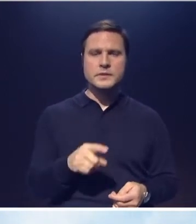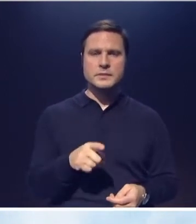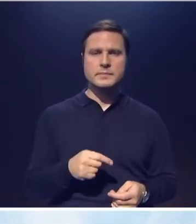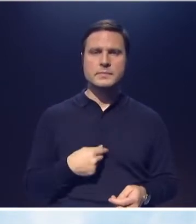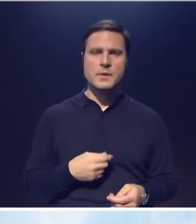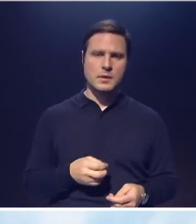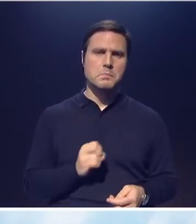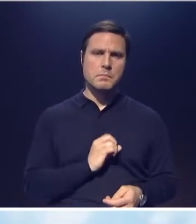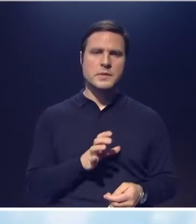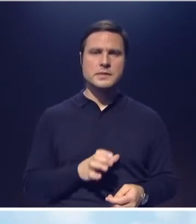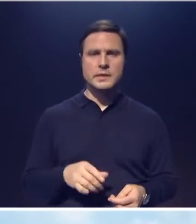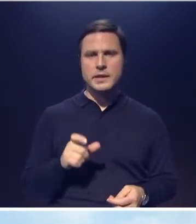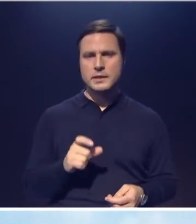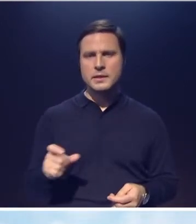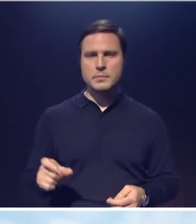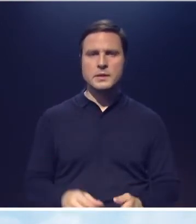состоятельные ребята.